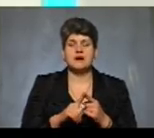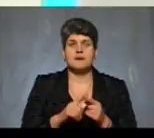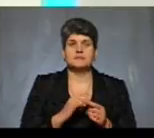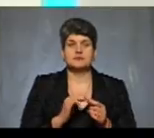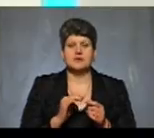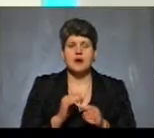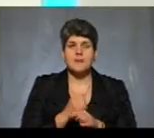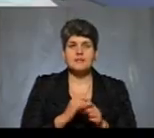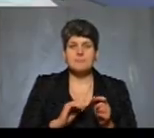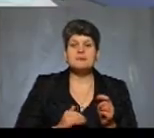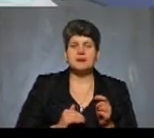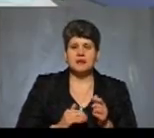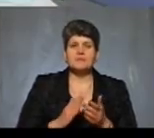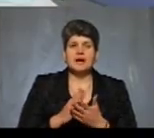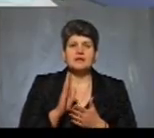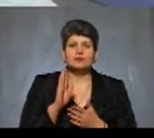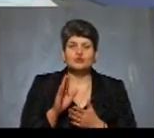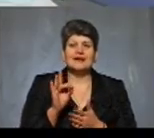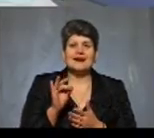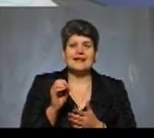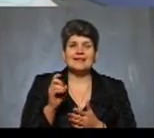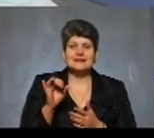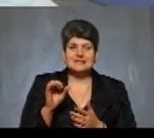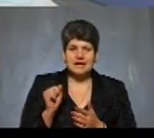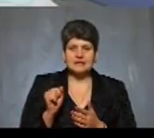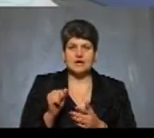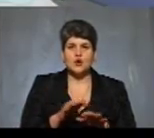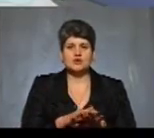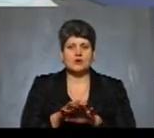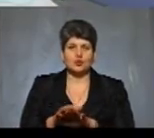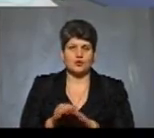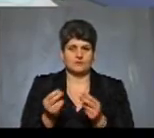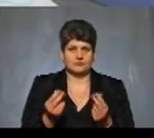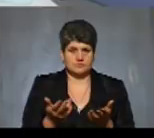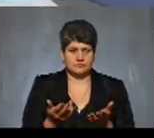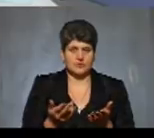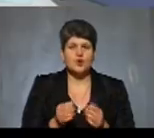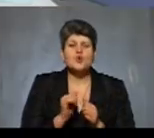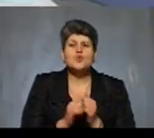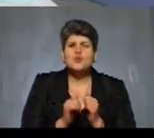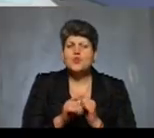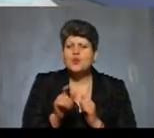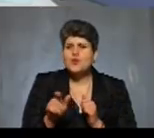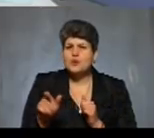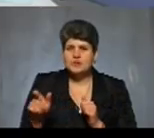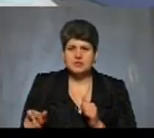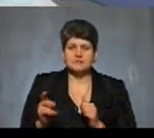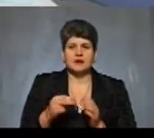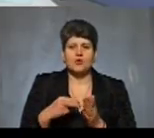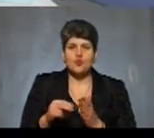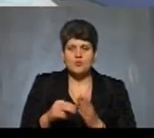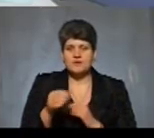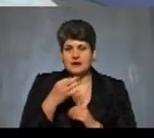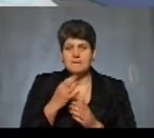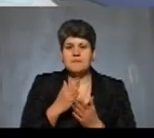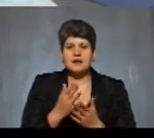-підприємець функціонує, має бути реєстратор розрахункових операцій. Тобто, кожен при купівлі лікарського засобу,